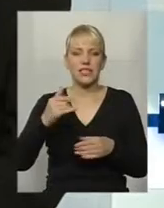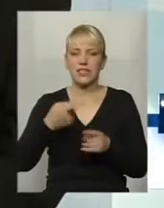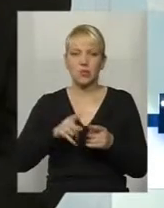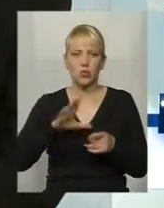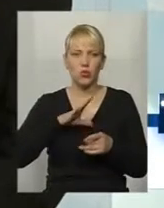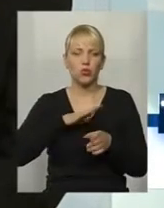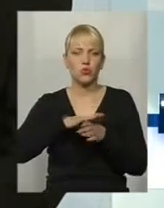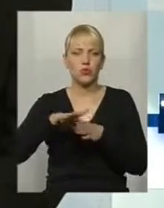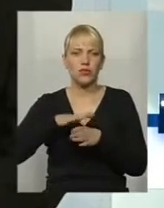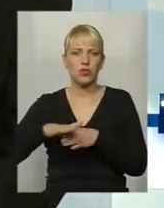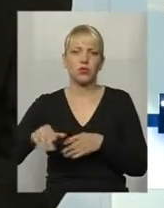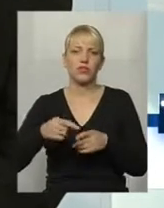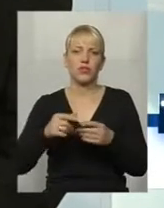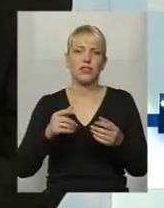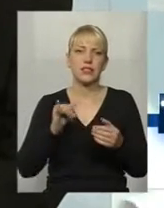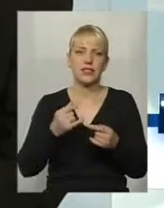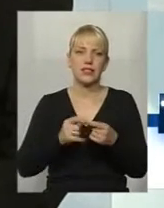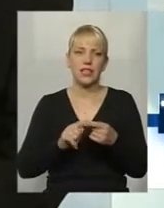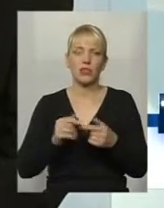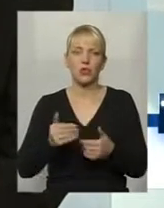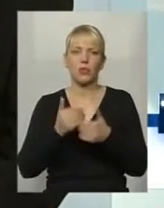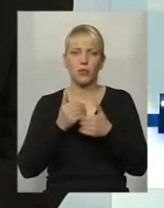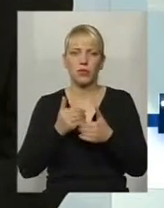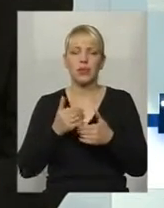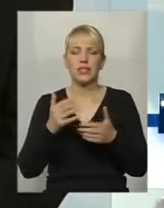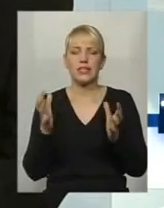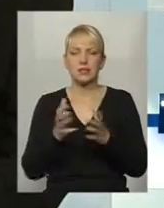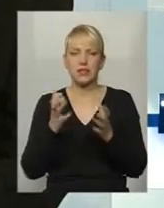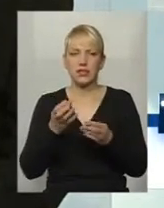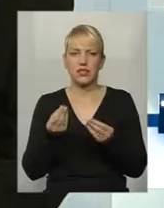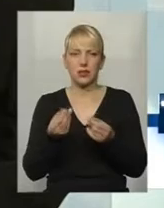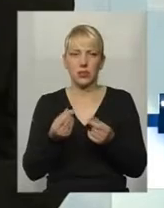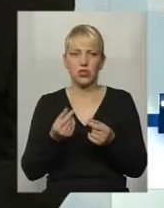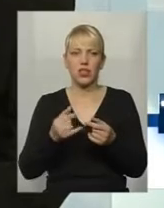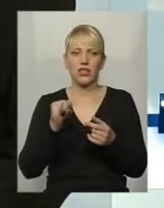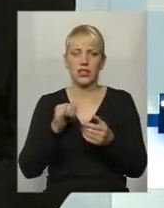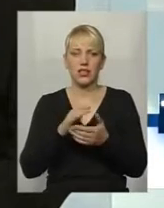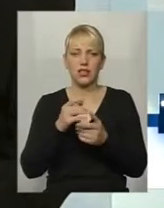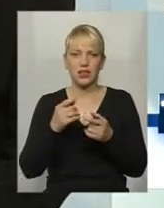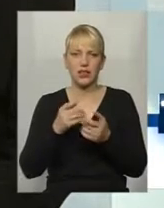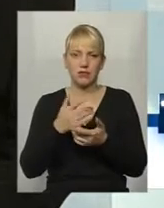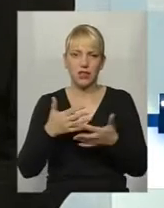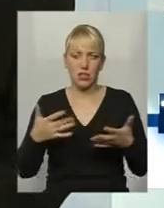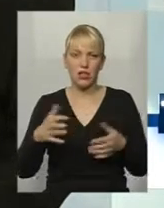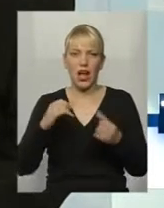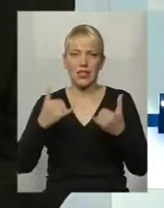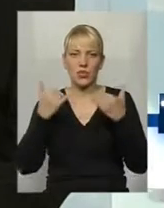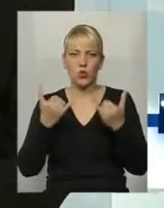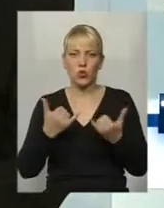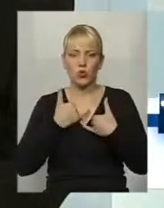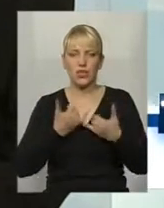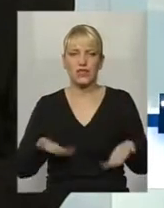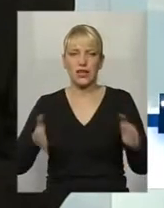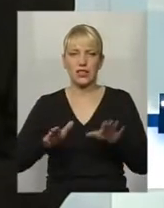І це дуже, звичайно, допомагало зберегти бюджет людині. І так далі. Сьогодні в нас залишився лише